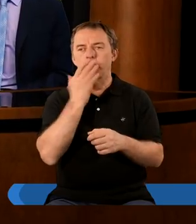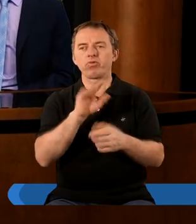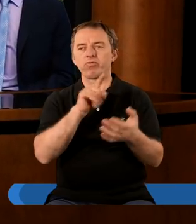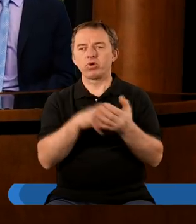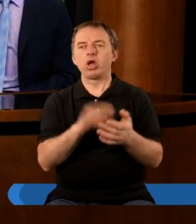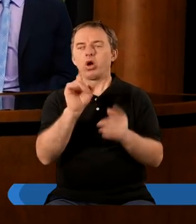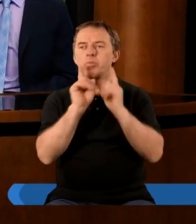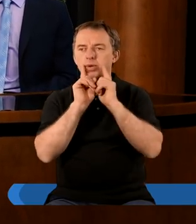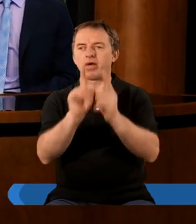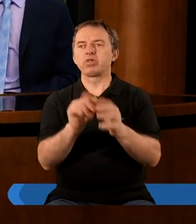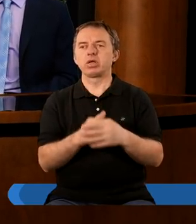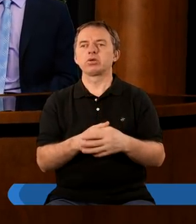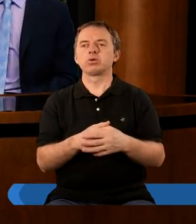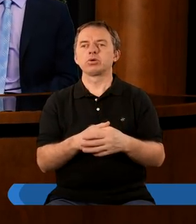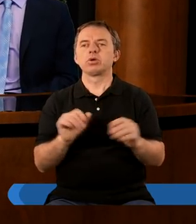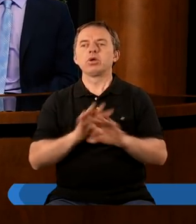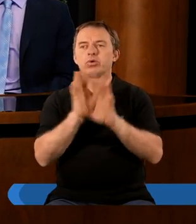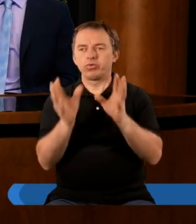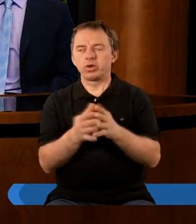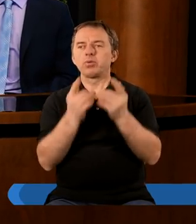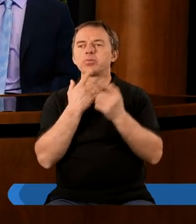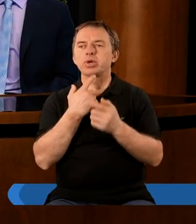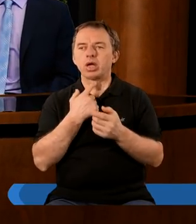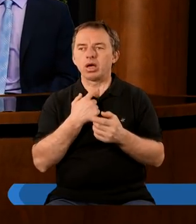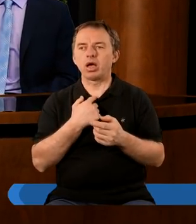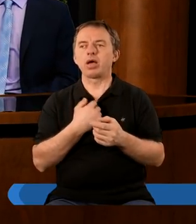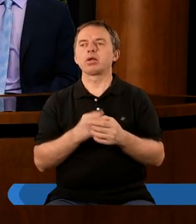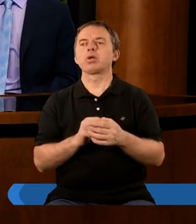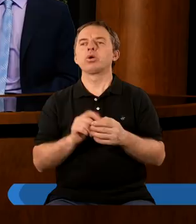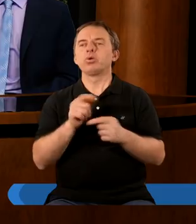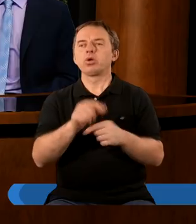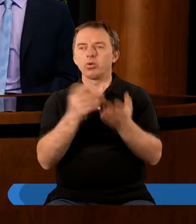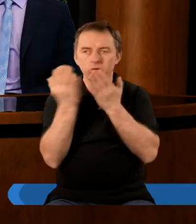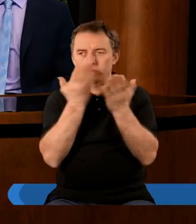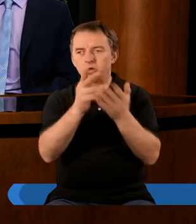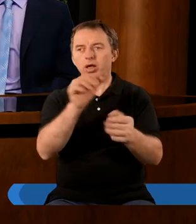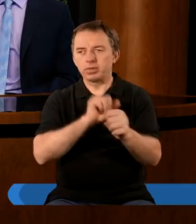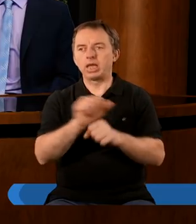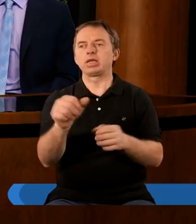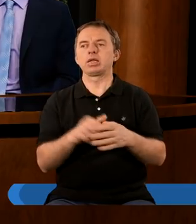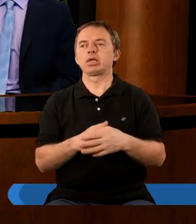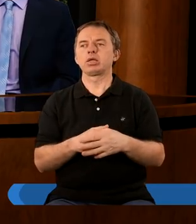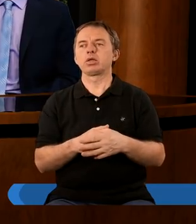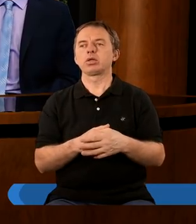właśnie o prawdzie, tak? I naprawdę wszyscy pragną, żeby przeczytać to, co tam jest, prawda?